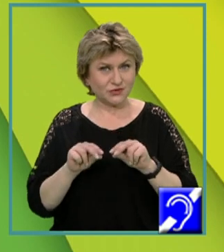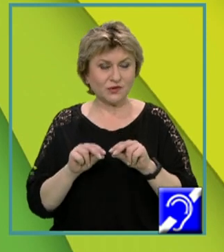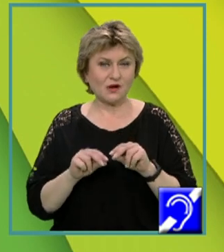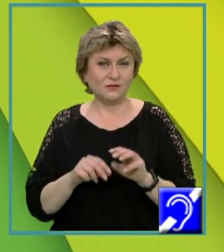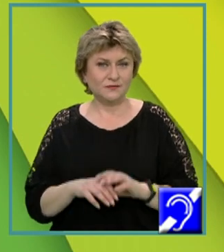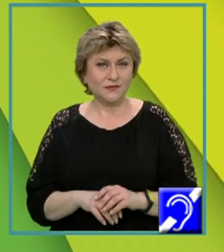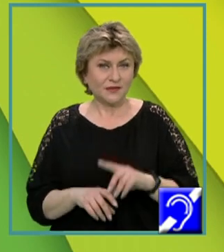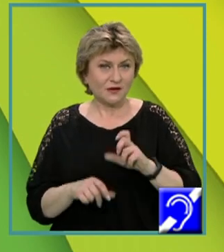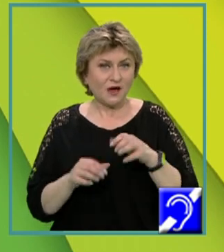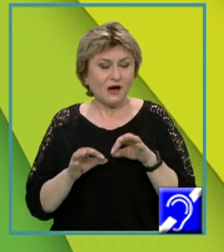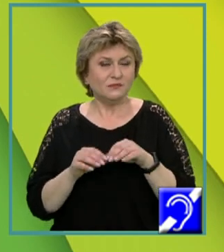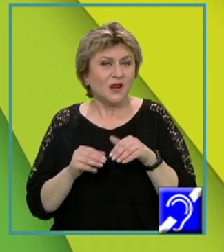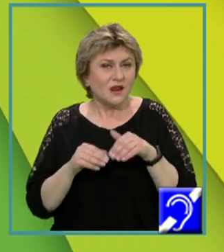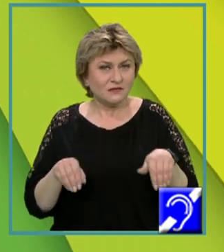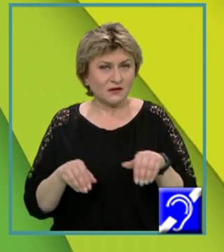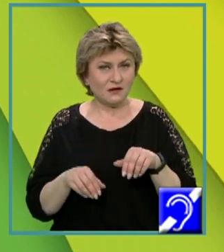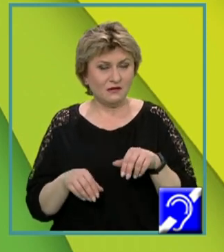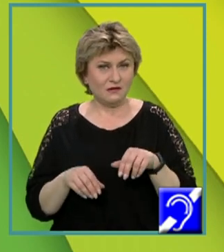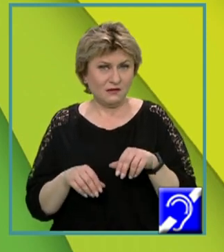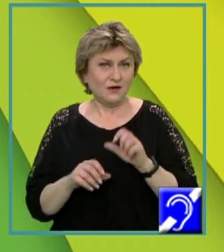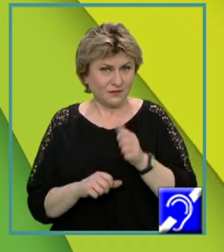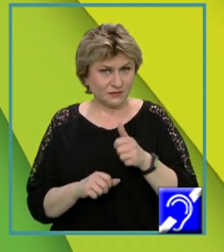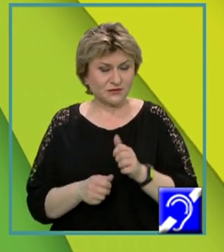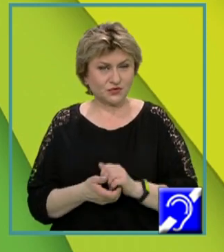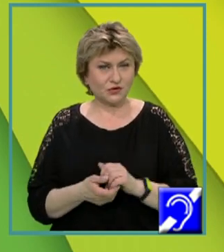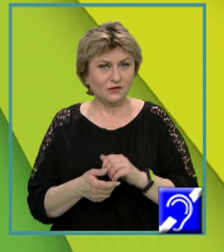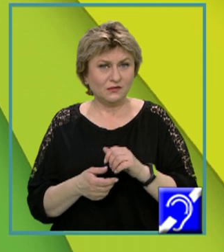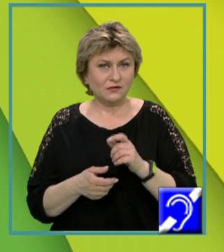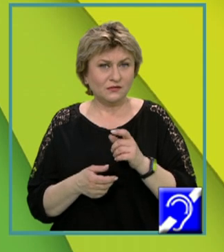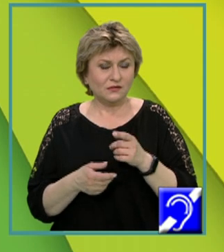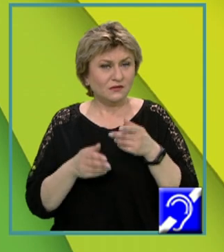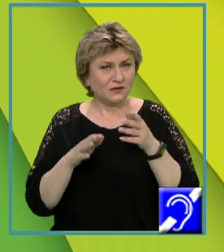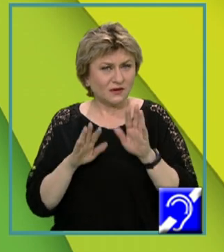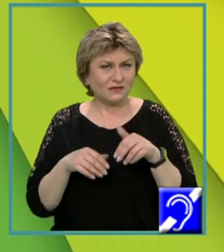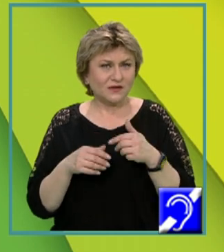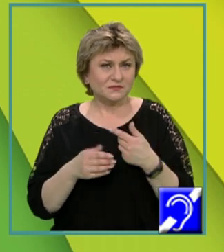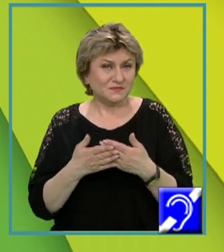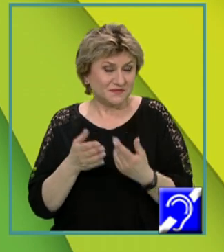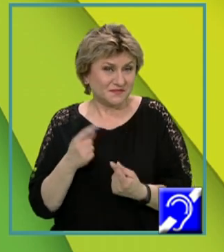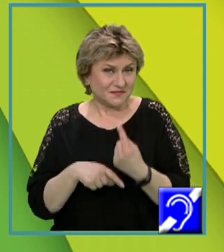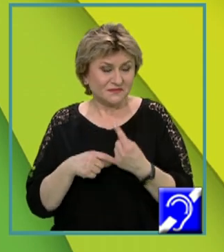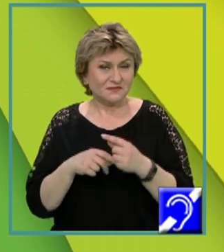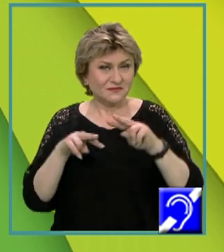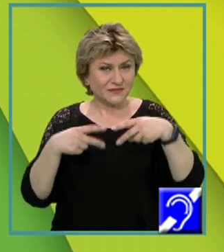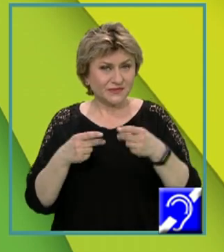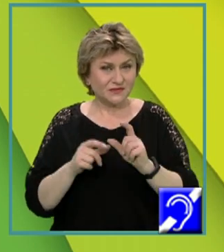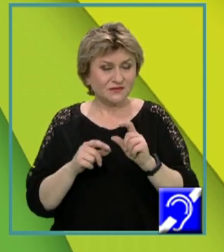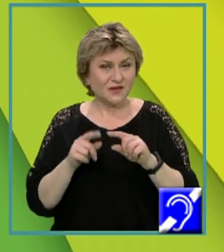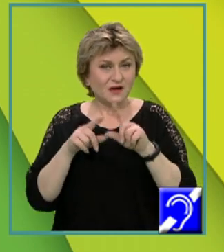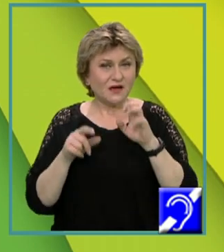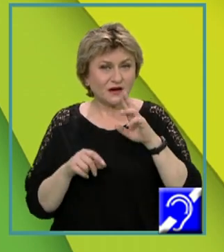de la linia 18 va avea ca efect apariția pe ecran a